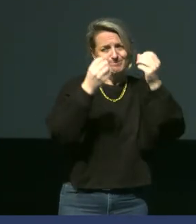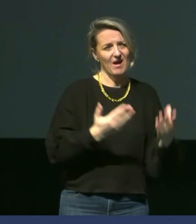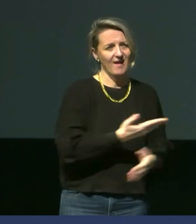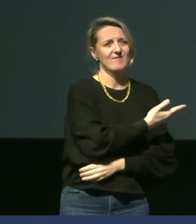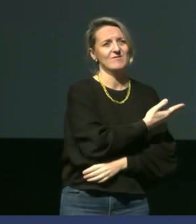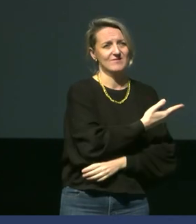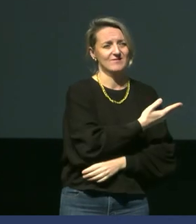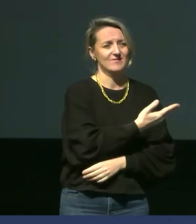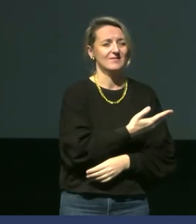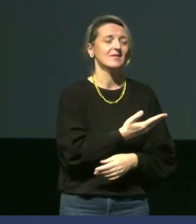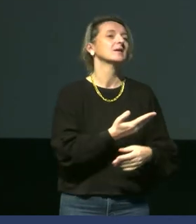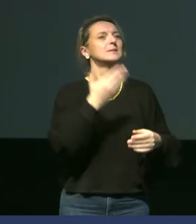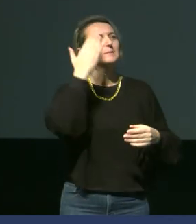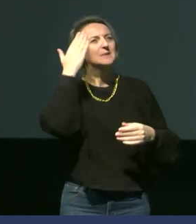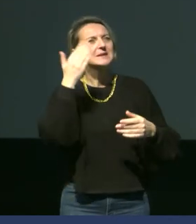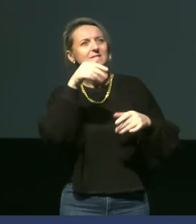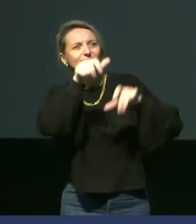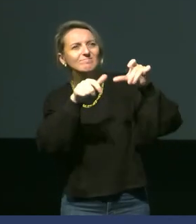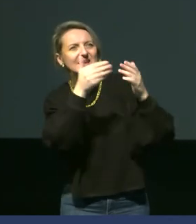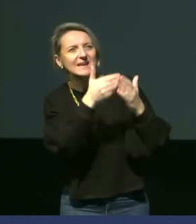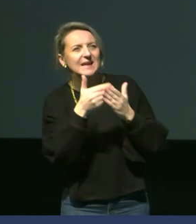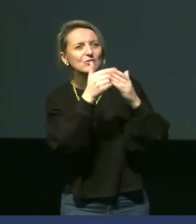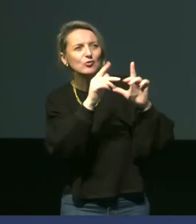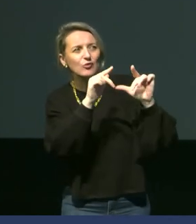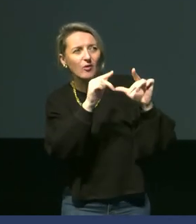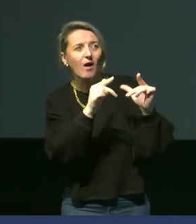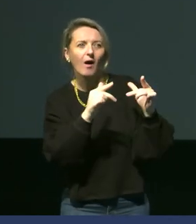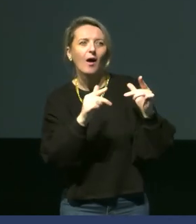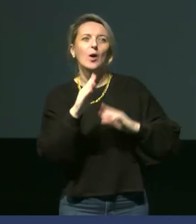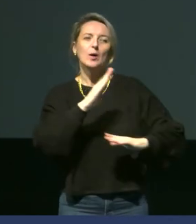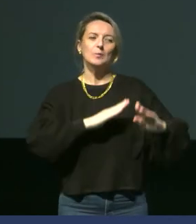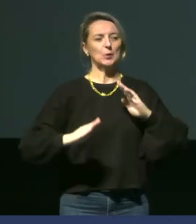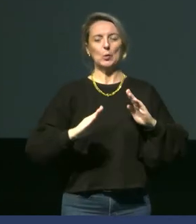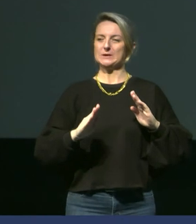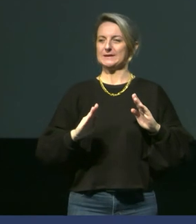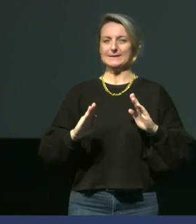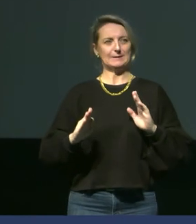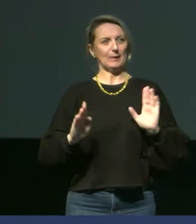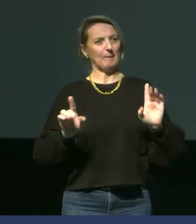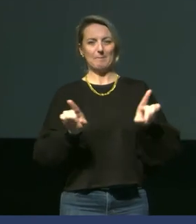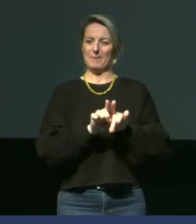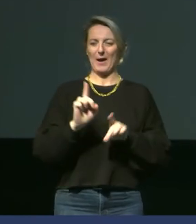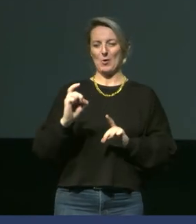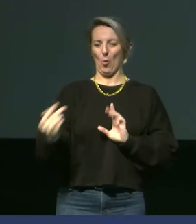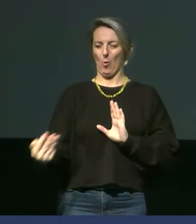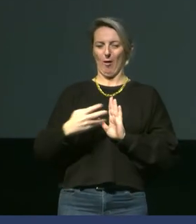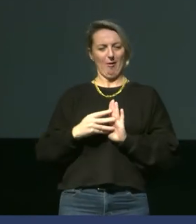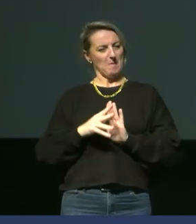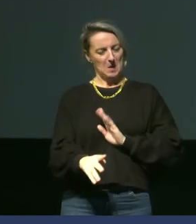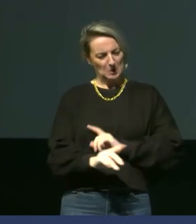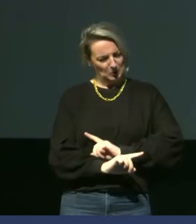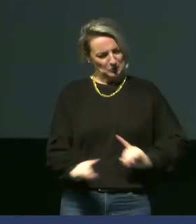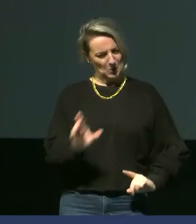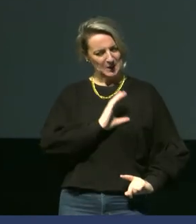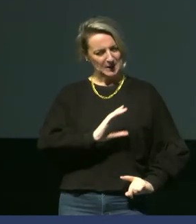Et puis, s'il y des étudiants dans la salle, sachez que les biologistes sont étanches ou en tout cas, ils essayent de l'être au maximum et que les manchots n